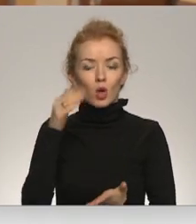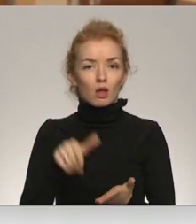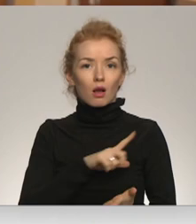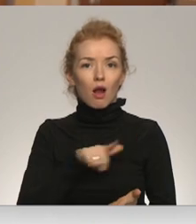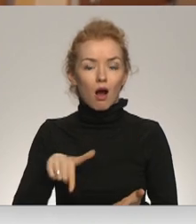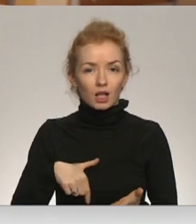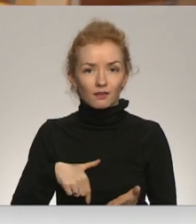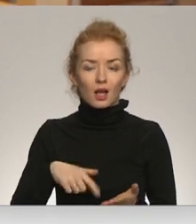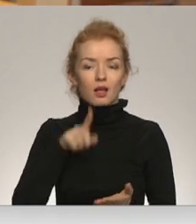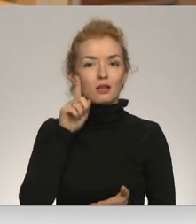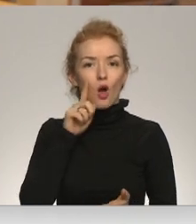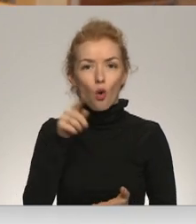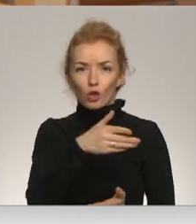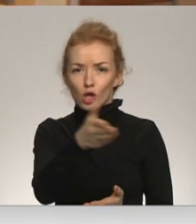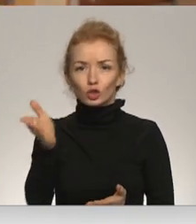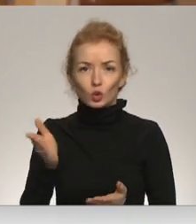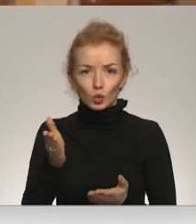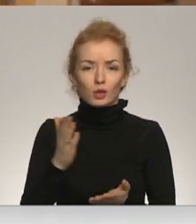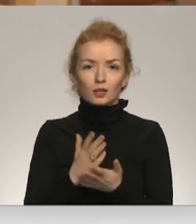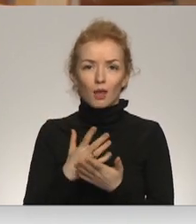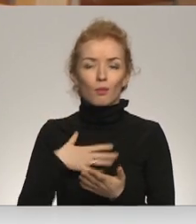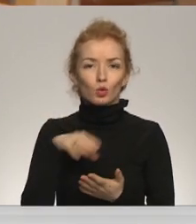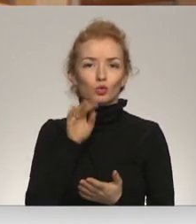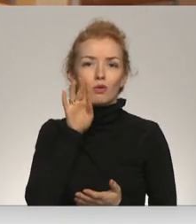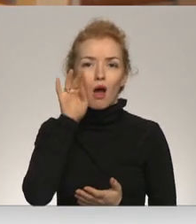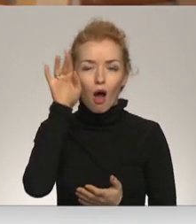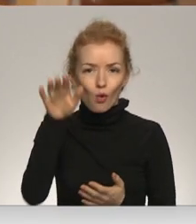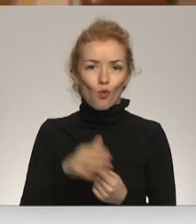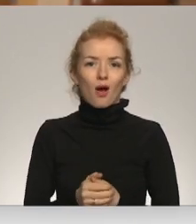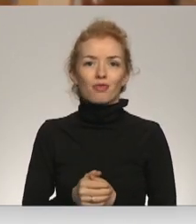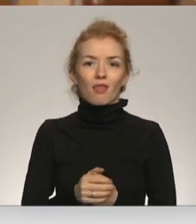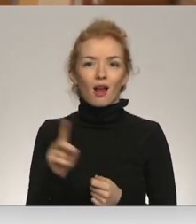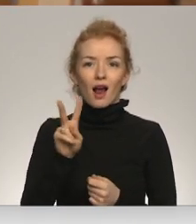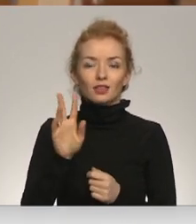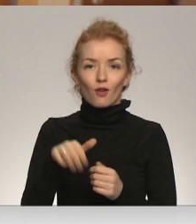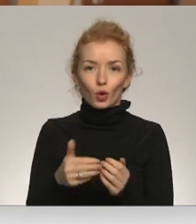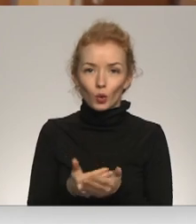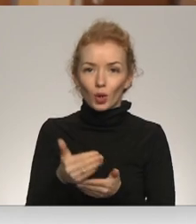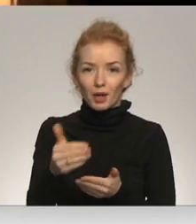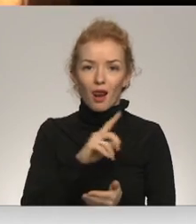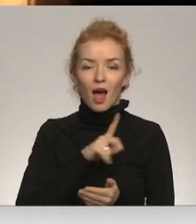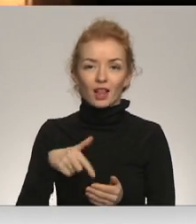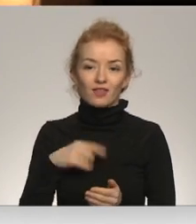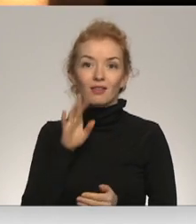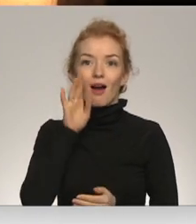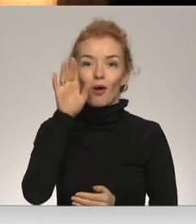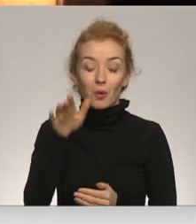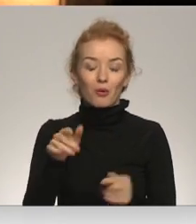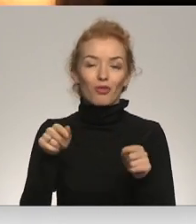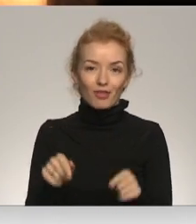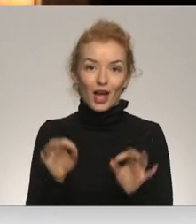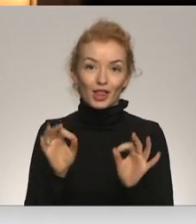un ka jaunieši jūs nākošie mūsu cilvēki, jaunieši, kas varēsiet turpināt Latvijas nākot. Tad